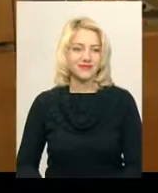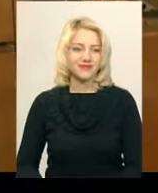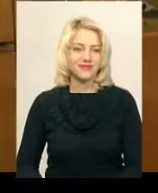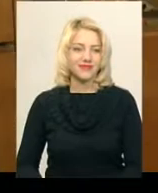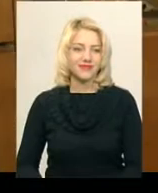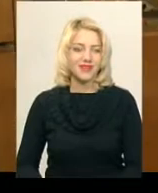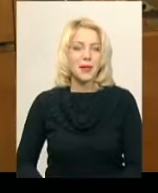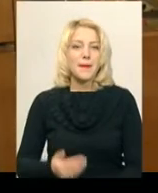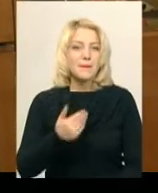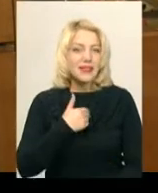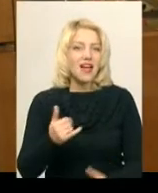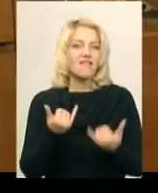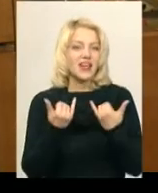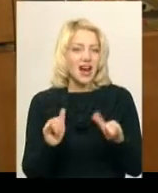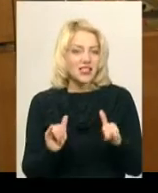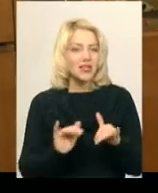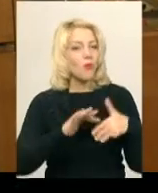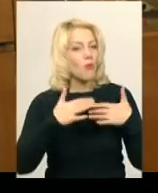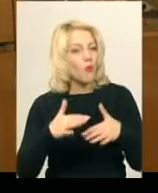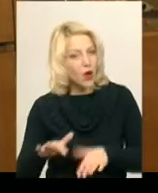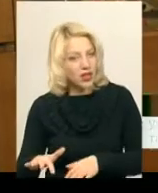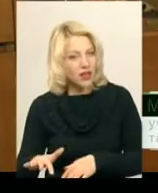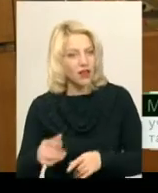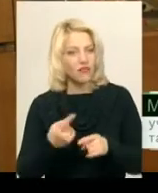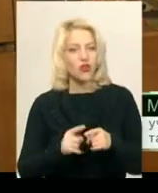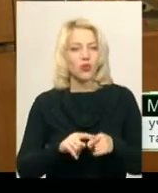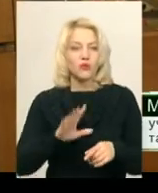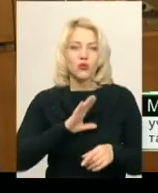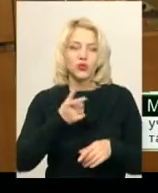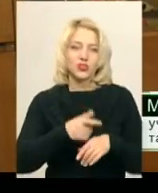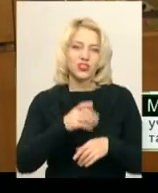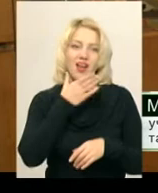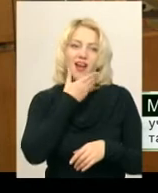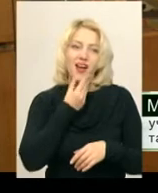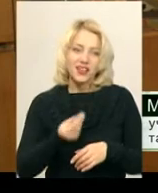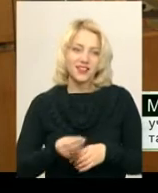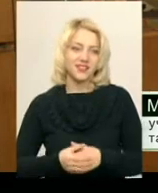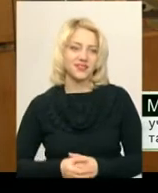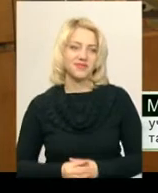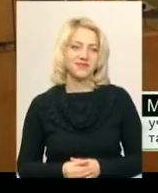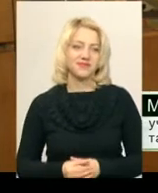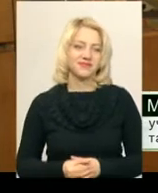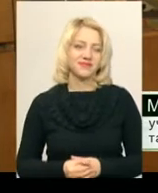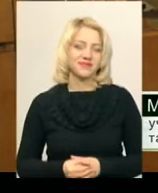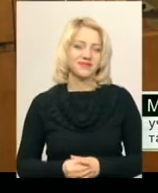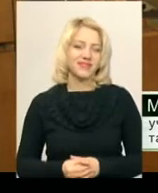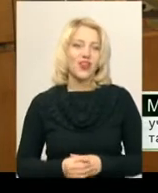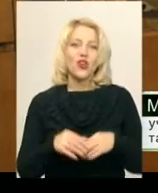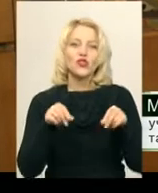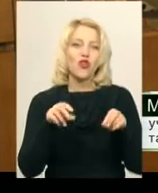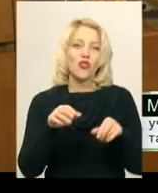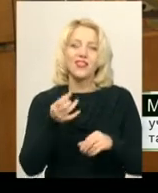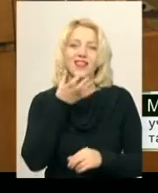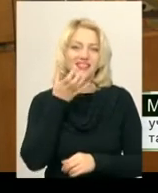Мене вразило море, воно було дуже гарне, салонне і тепле.